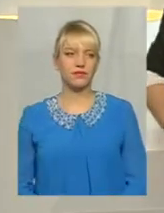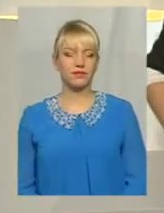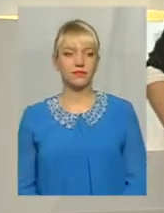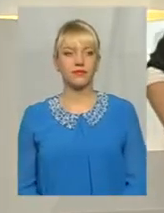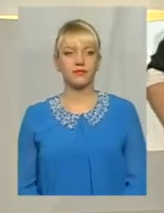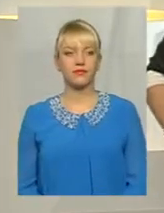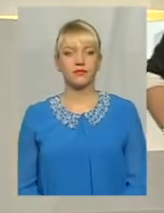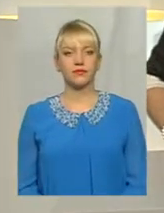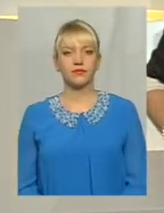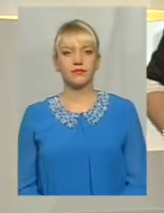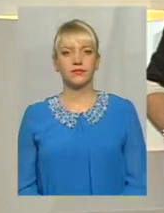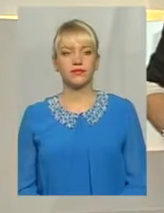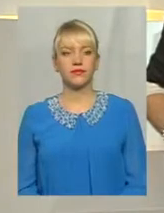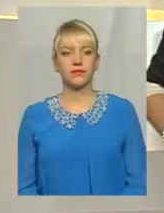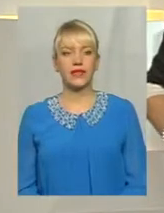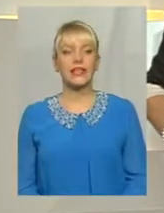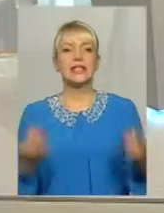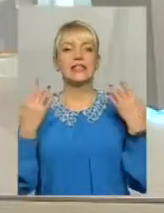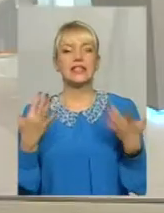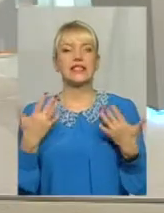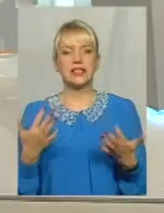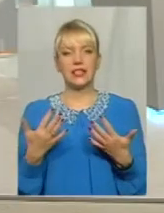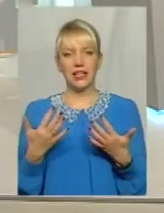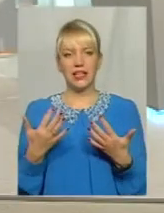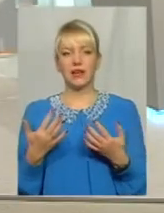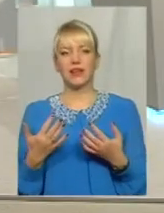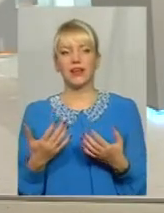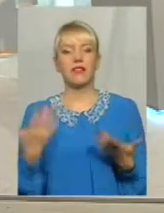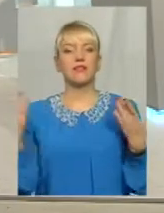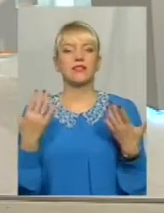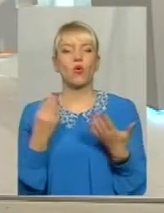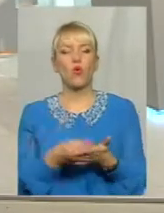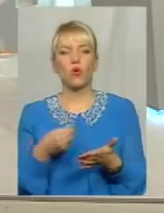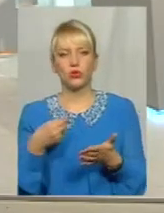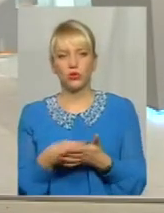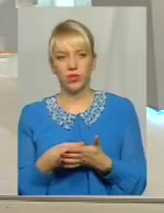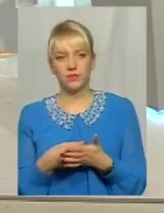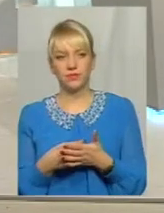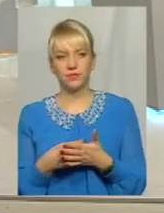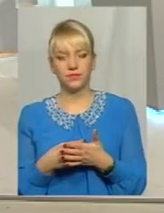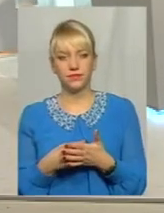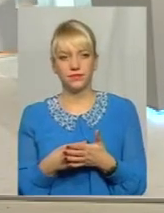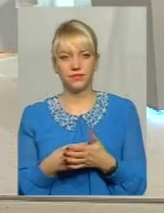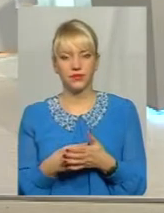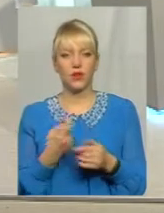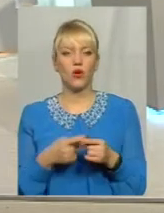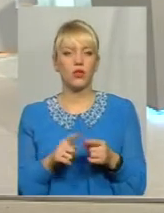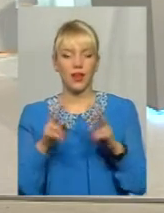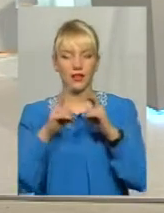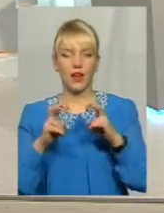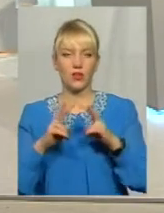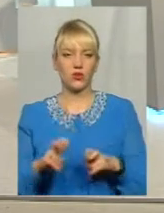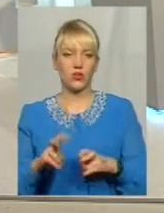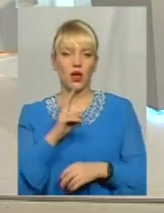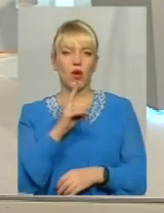Власне, Андрій Імановичу, в яку ціну для пацієнта обходиться та діагностика